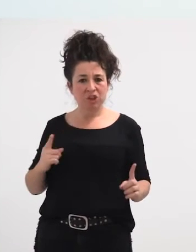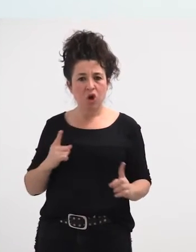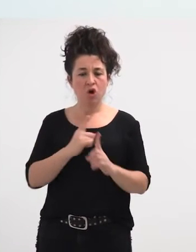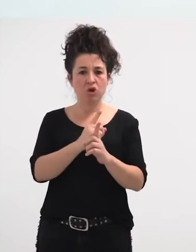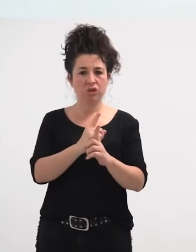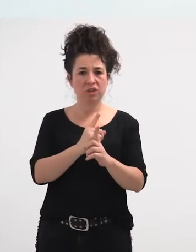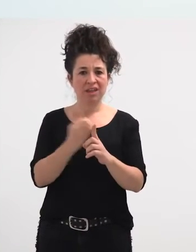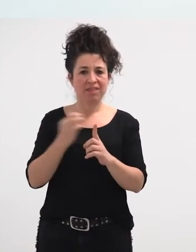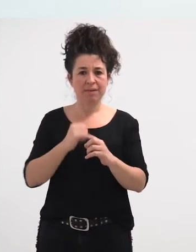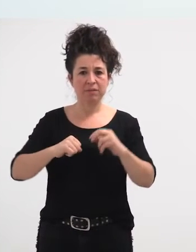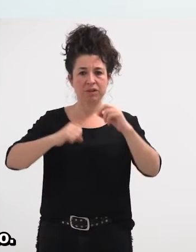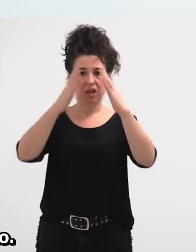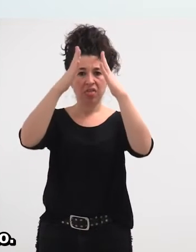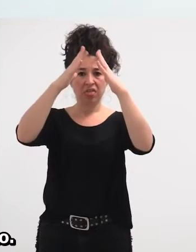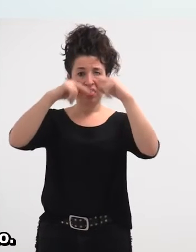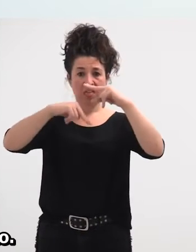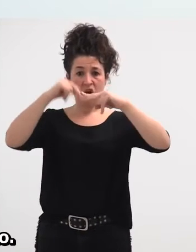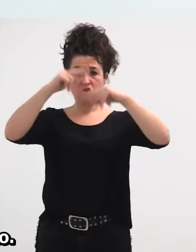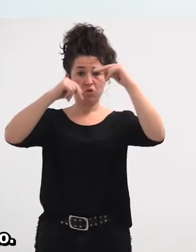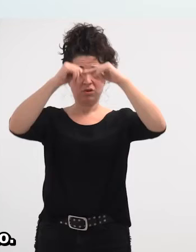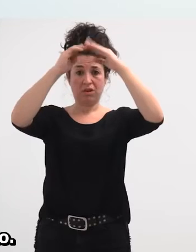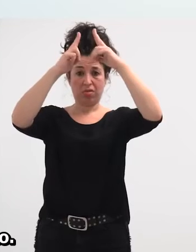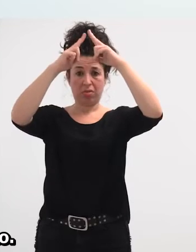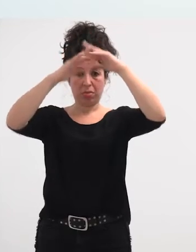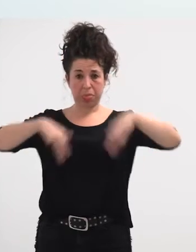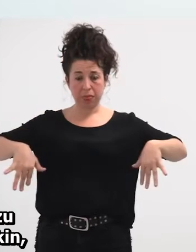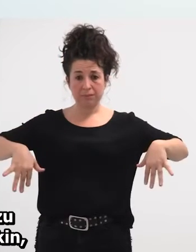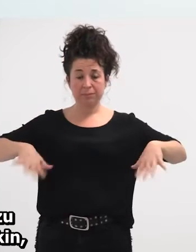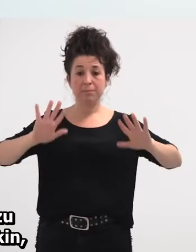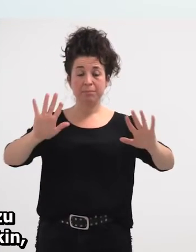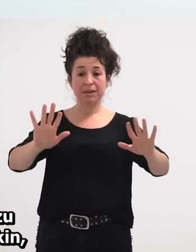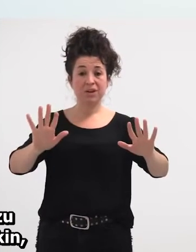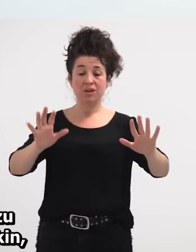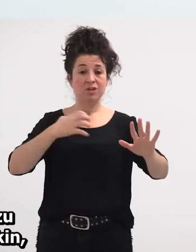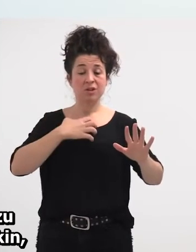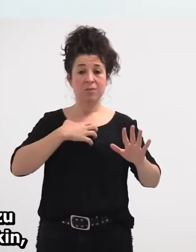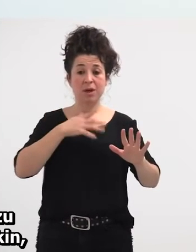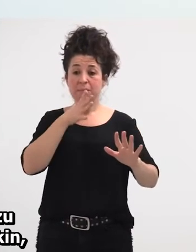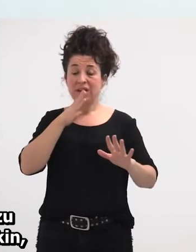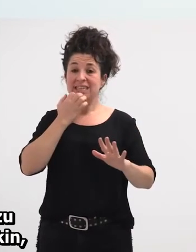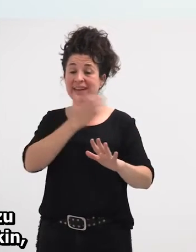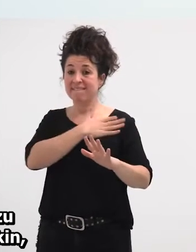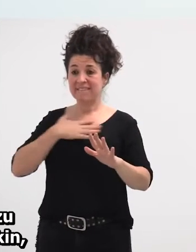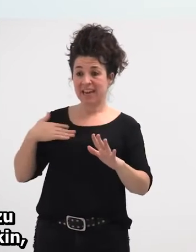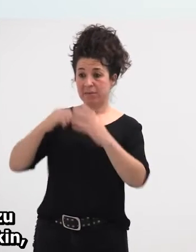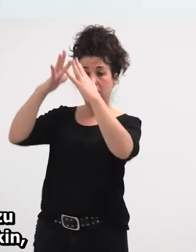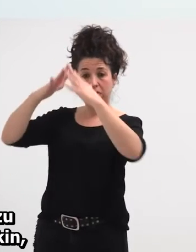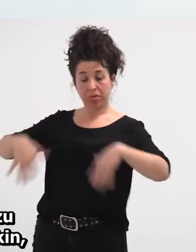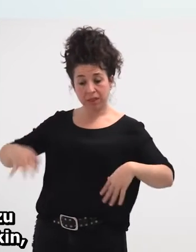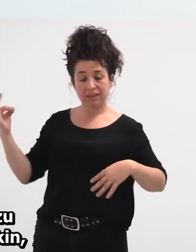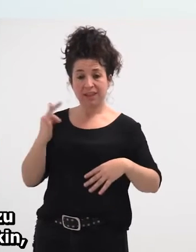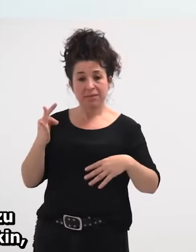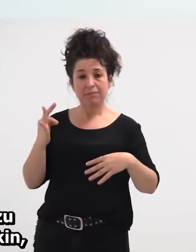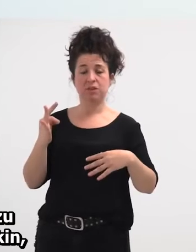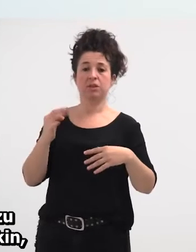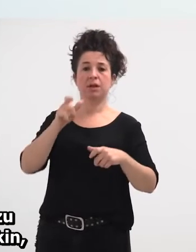prozesu, oso oso handi bat, ez dagoena, elementurik deseraikitzeko, zeren, hoiek deseraikitzeko, behar duzu, itzegin, diferente